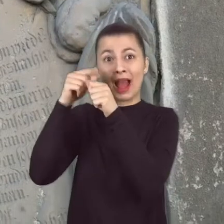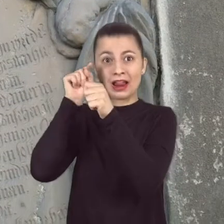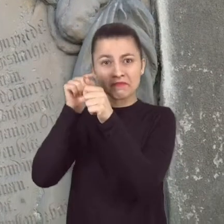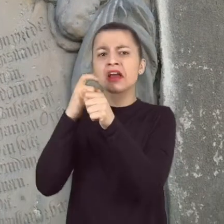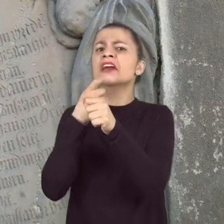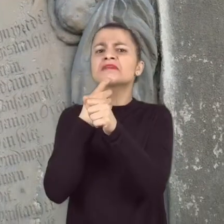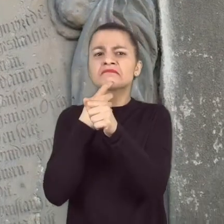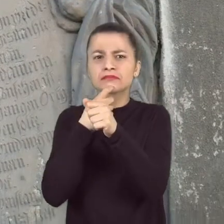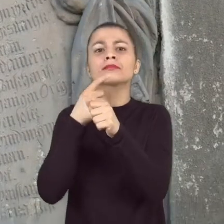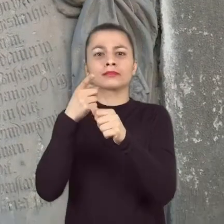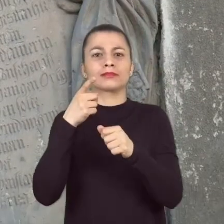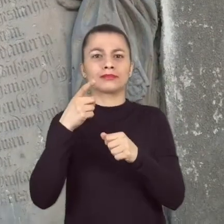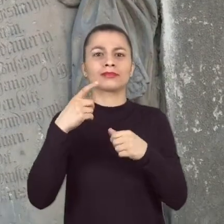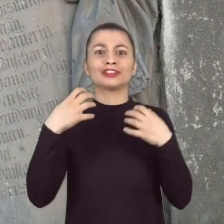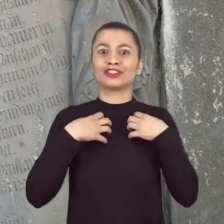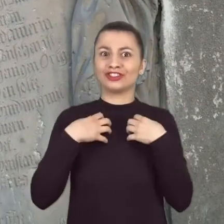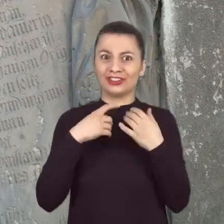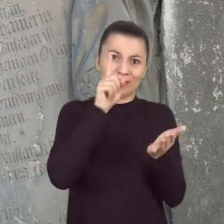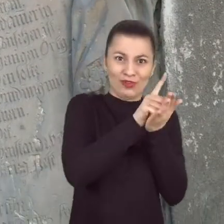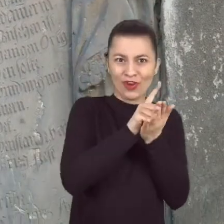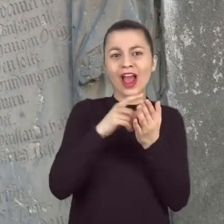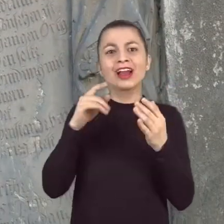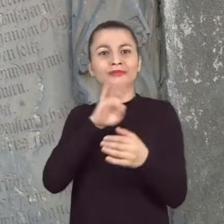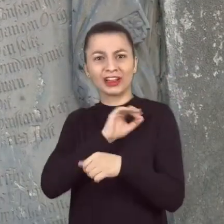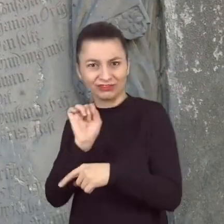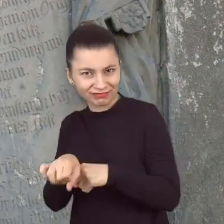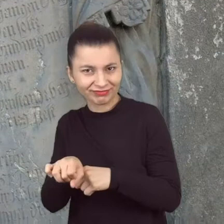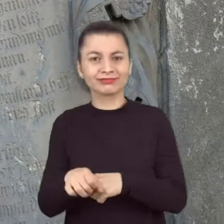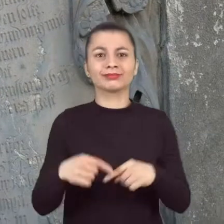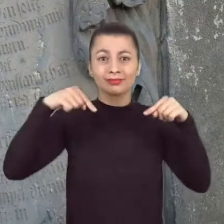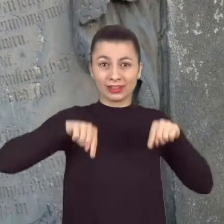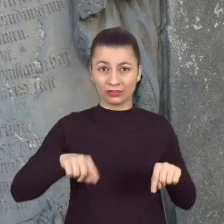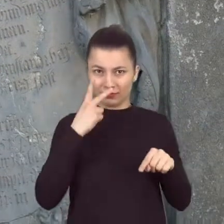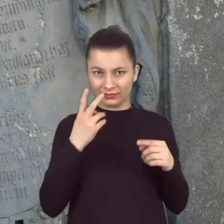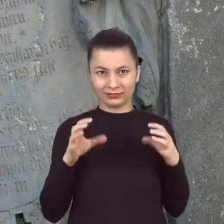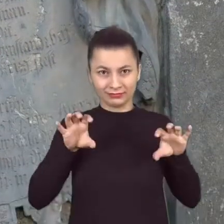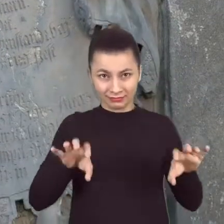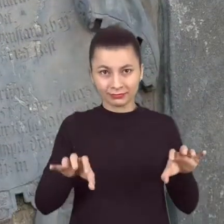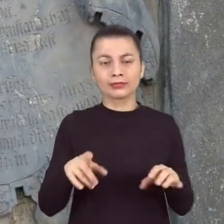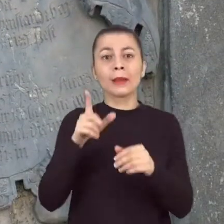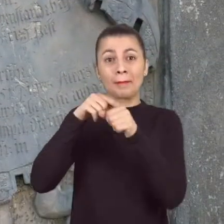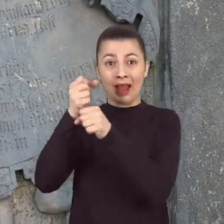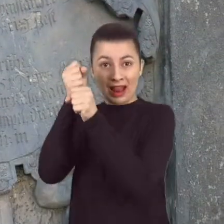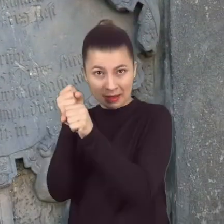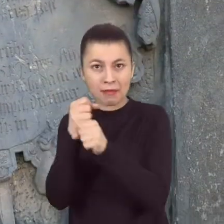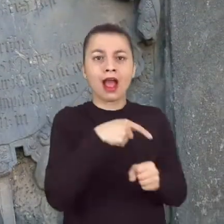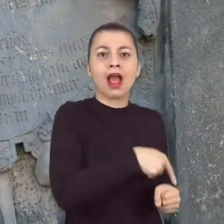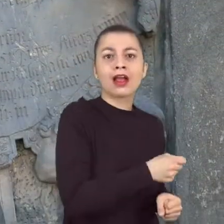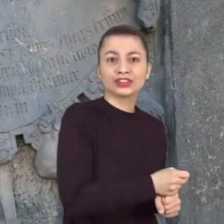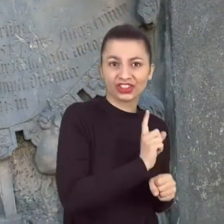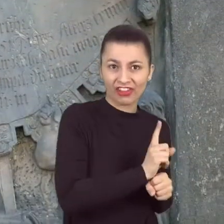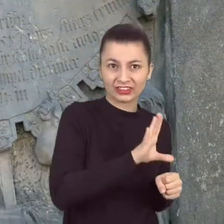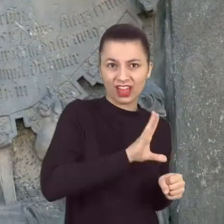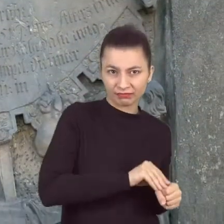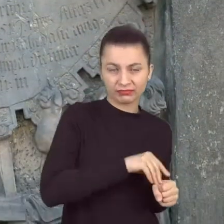palmy, symbol zwycięstwa życia nad śmiercią. U dołu jeden z aniołków trzyma palmę, a drugi zgaszoną,